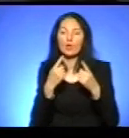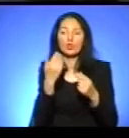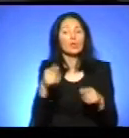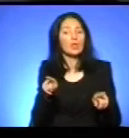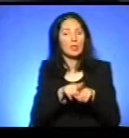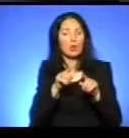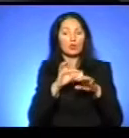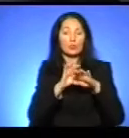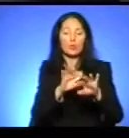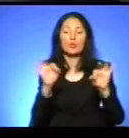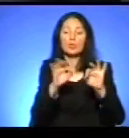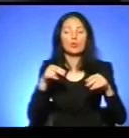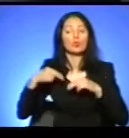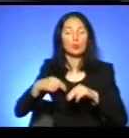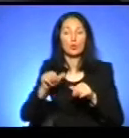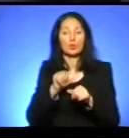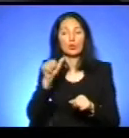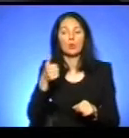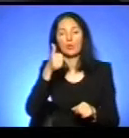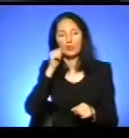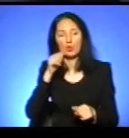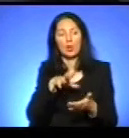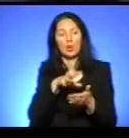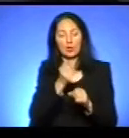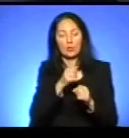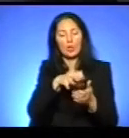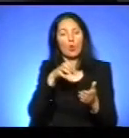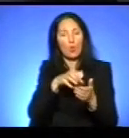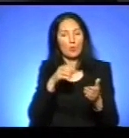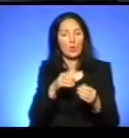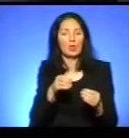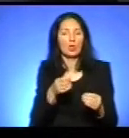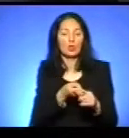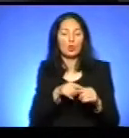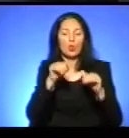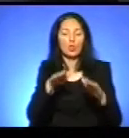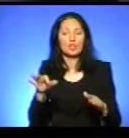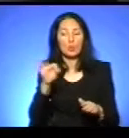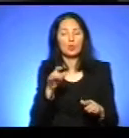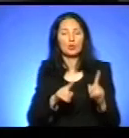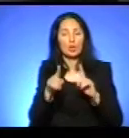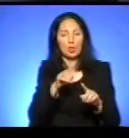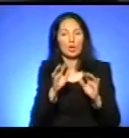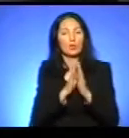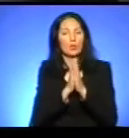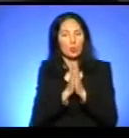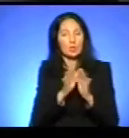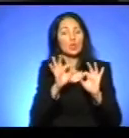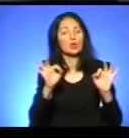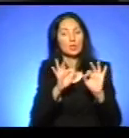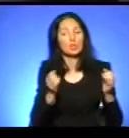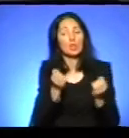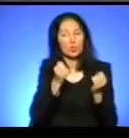'яснювальну роботу. Зокрема, вчора зняли ксерокопій, більше десятка ксерокопій цього рішення обласної ради, попросили довести до відома.